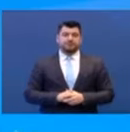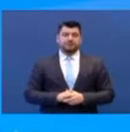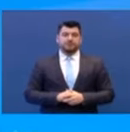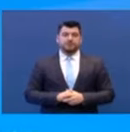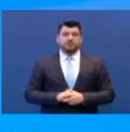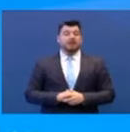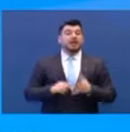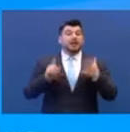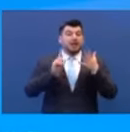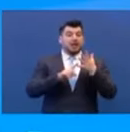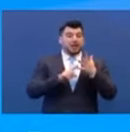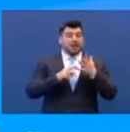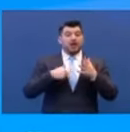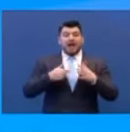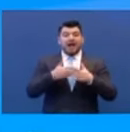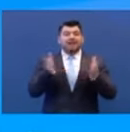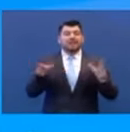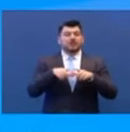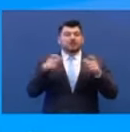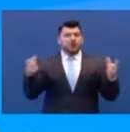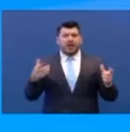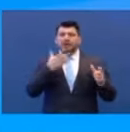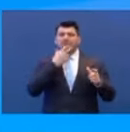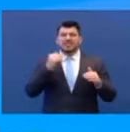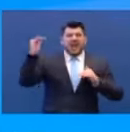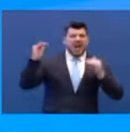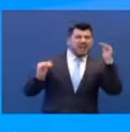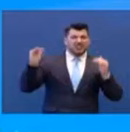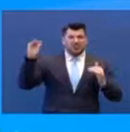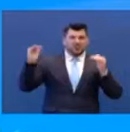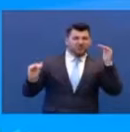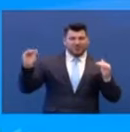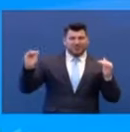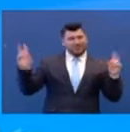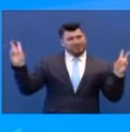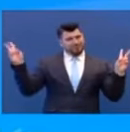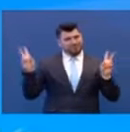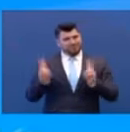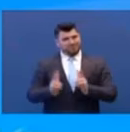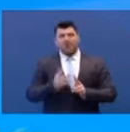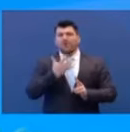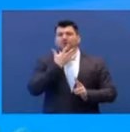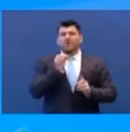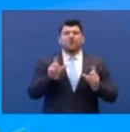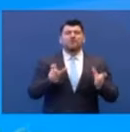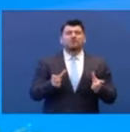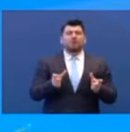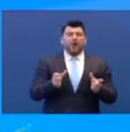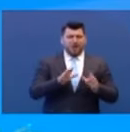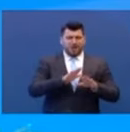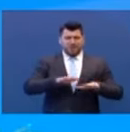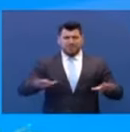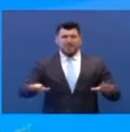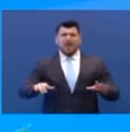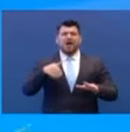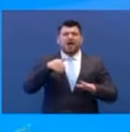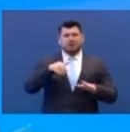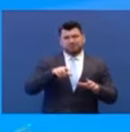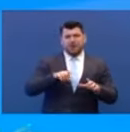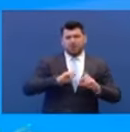τα ανοιχτά σχολεία μειώνουν τις κοινωνικές ανισότητες και ενισχύουν τα παιδιά που προέρχονται από πιο ευάλωτα οικογενειακά περιβάλλοντα.